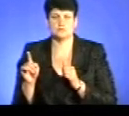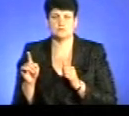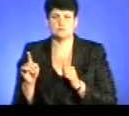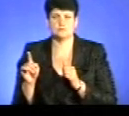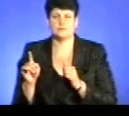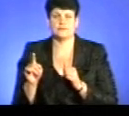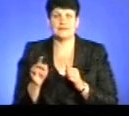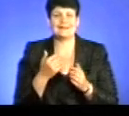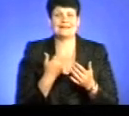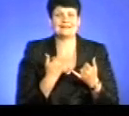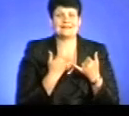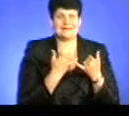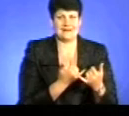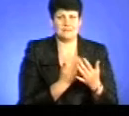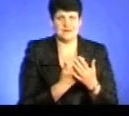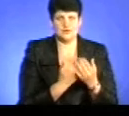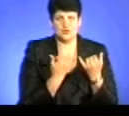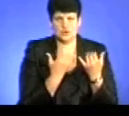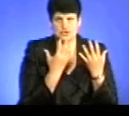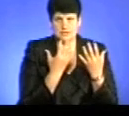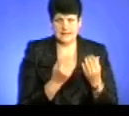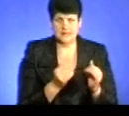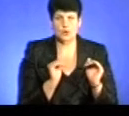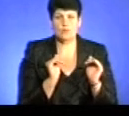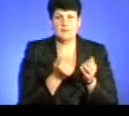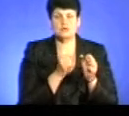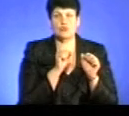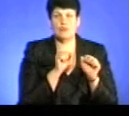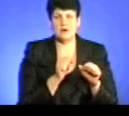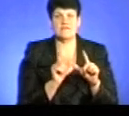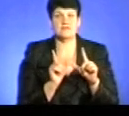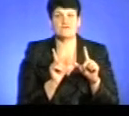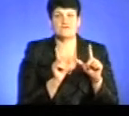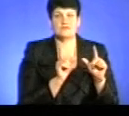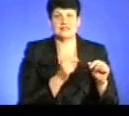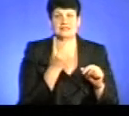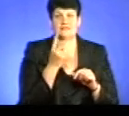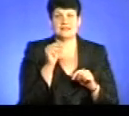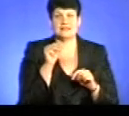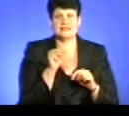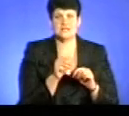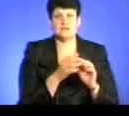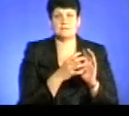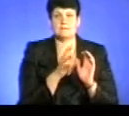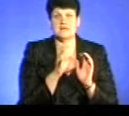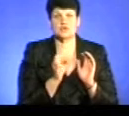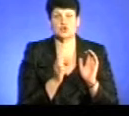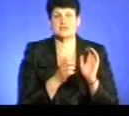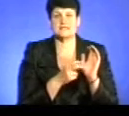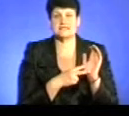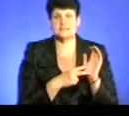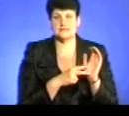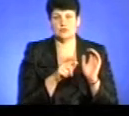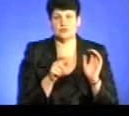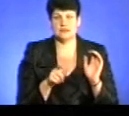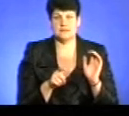Для прикладу, на сьогоднішній день обмежено у праві виїзду за межі України 2507 боржників. Кількість